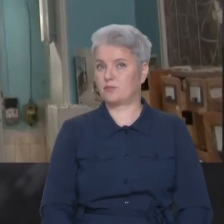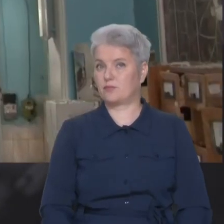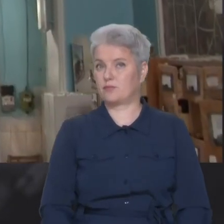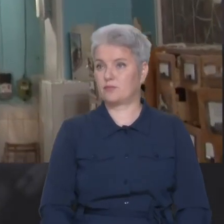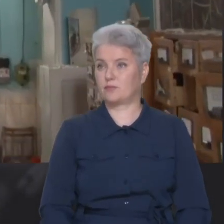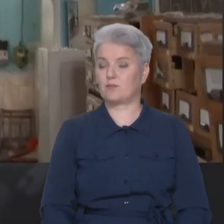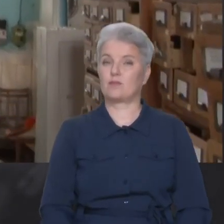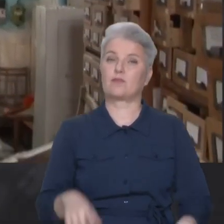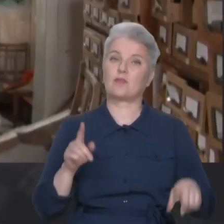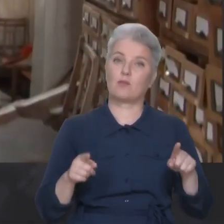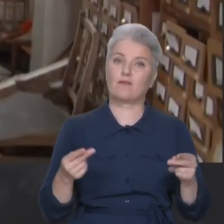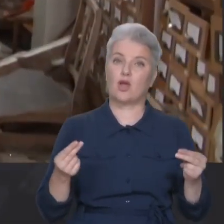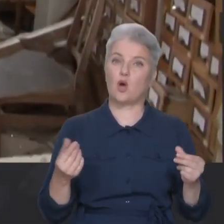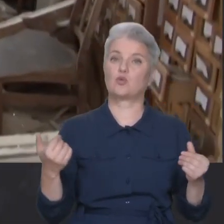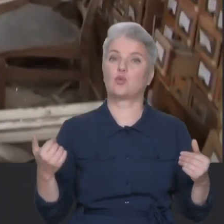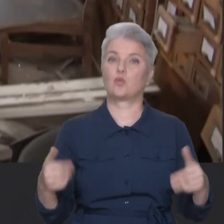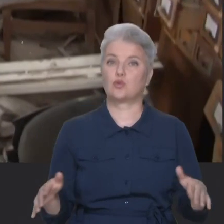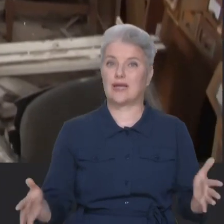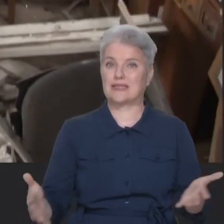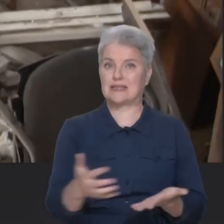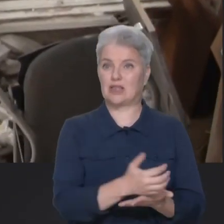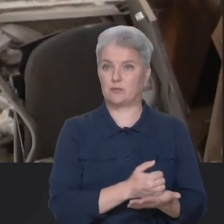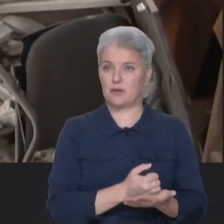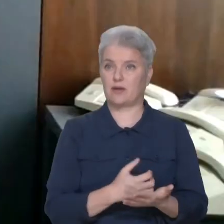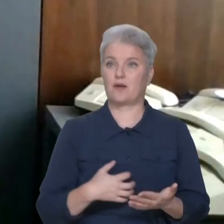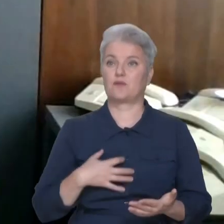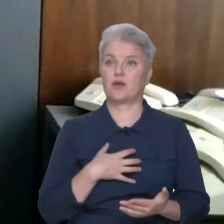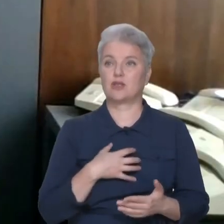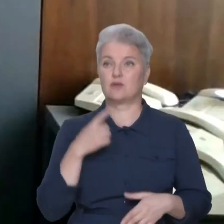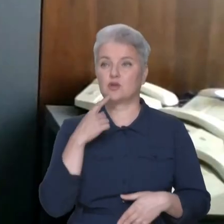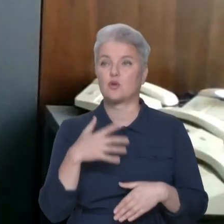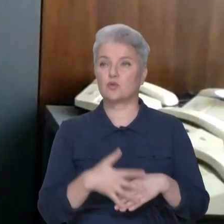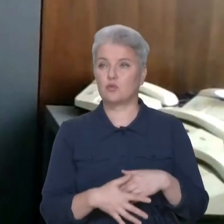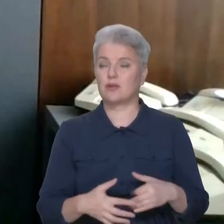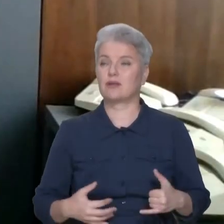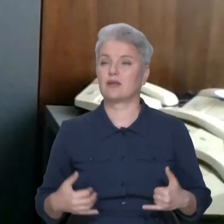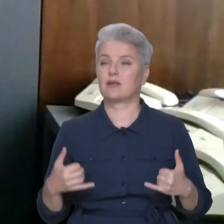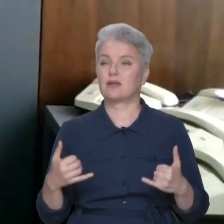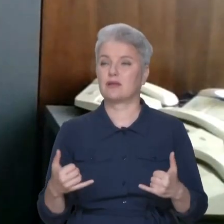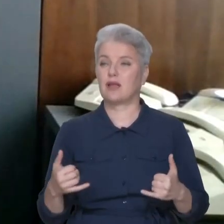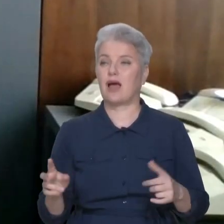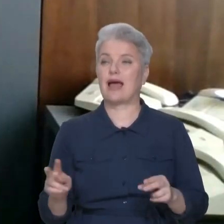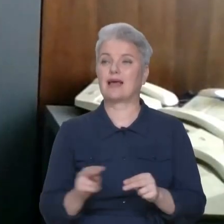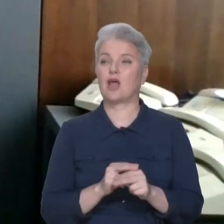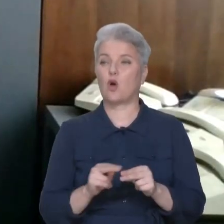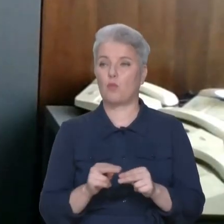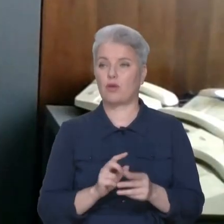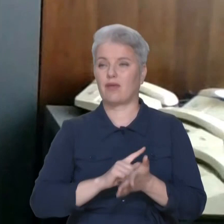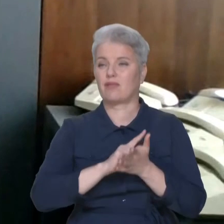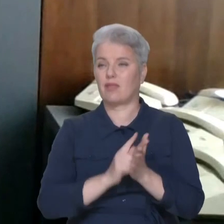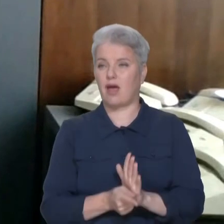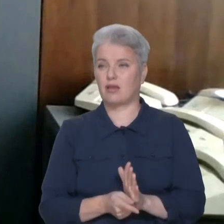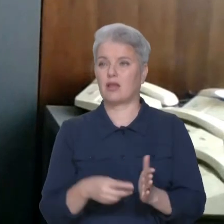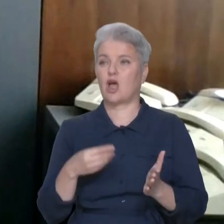Певні кошти вже зібрані. Тут важливо також зрозуміти, що для ремонтів негайних